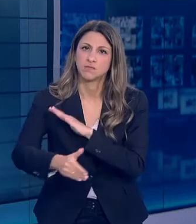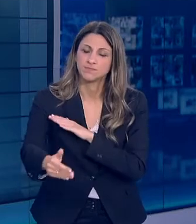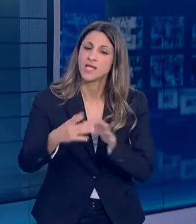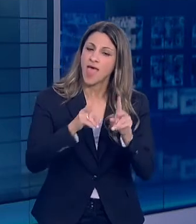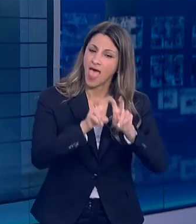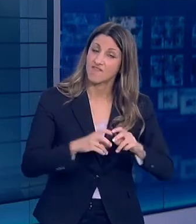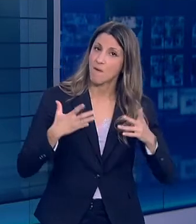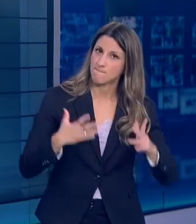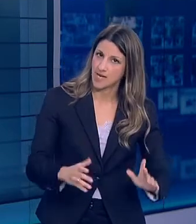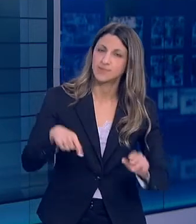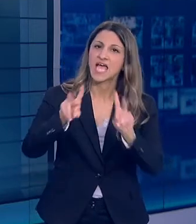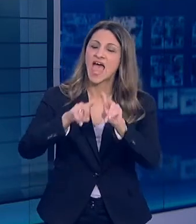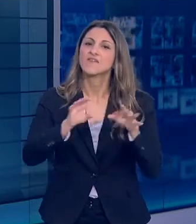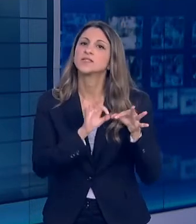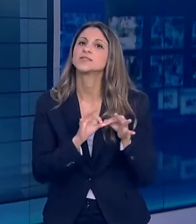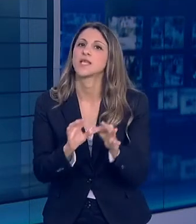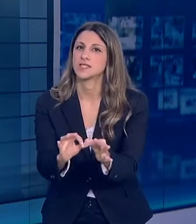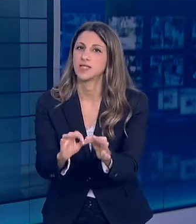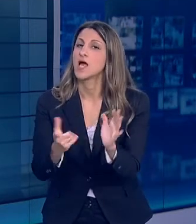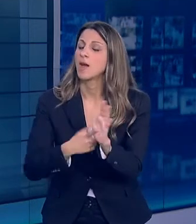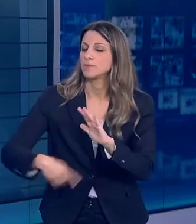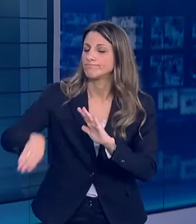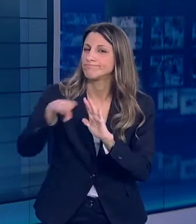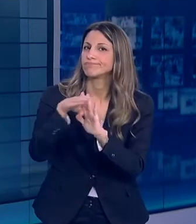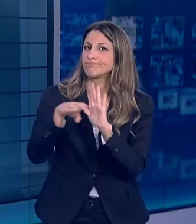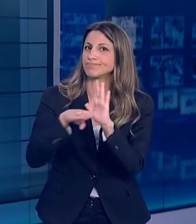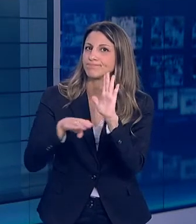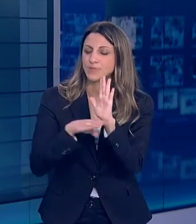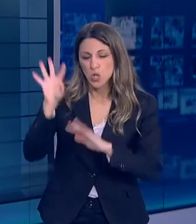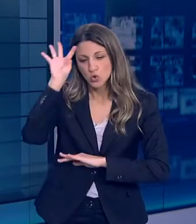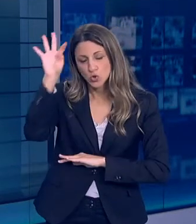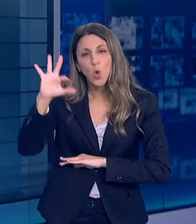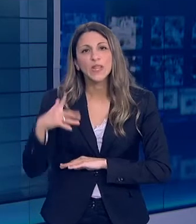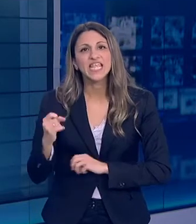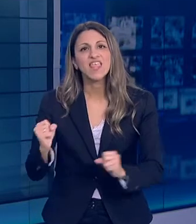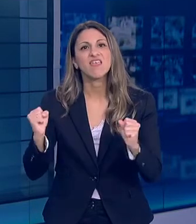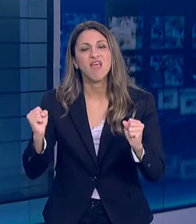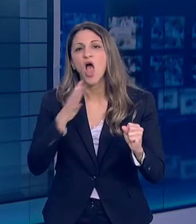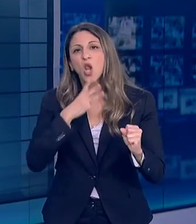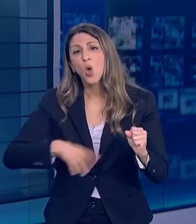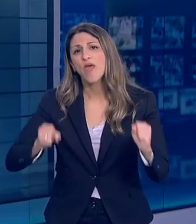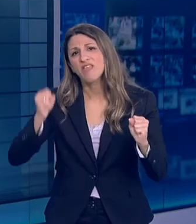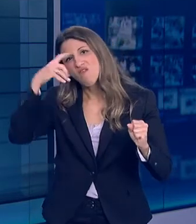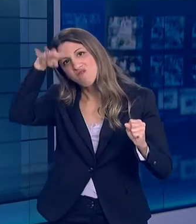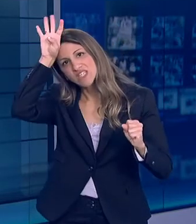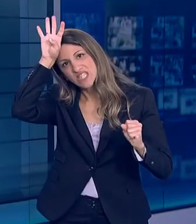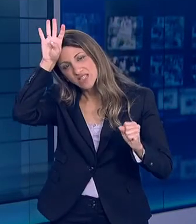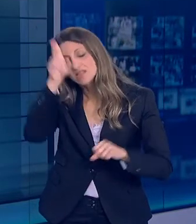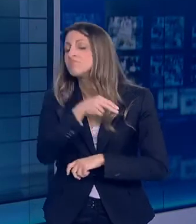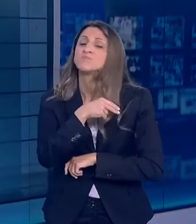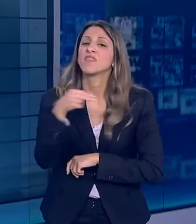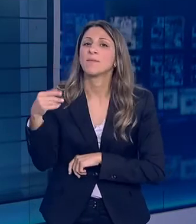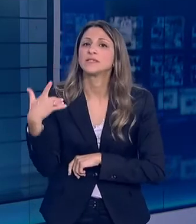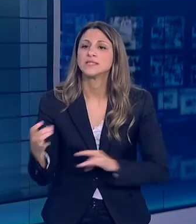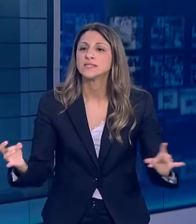με κανόνες διαφάνειας Μια έρευνα που θα πρέπει να υπηρετεί τη δημόσια υγεία και για το τελικό προϊόν είτε αυτό λέγεται διαγνωστικό εργαλείο